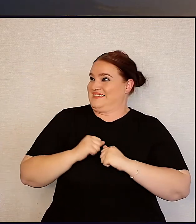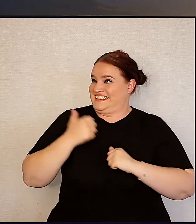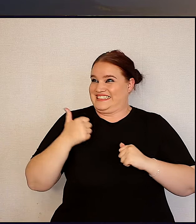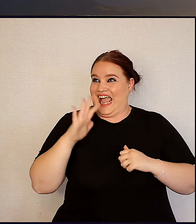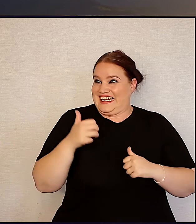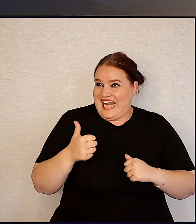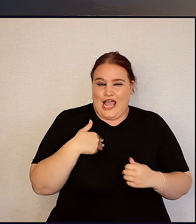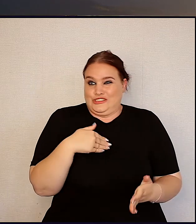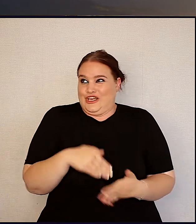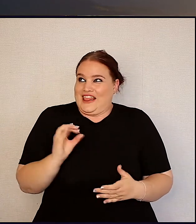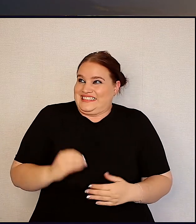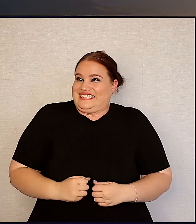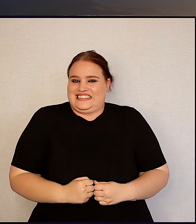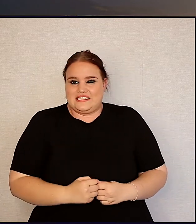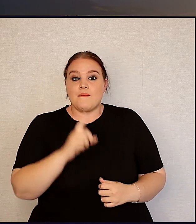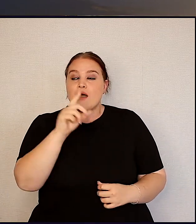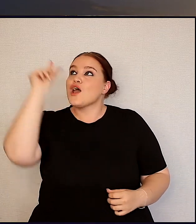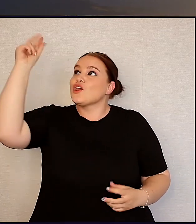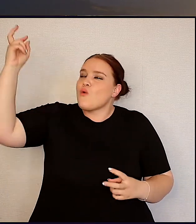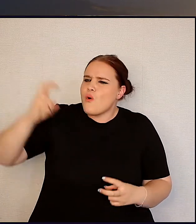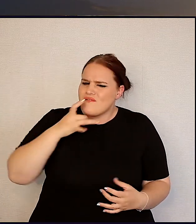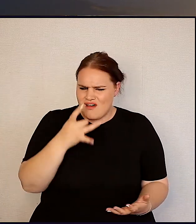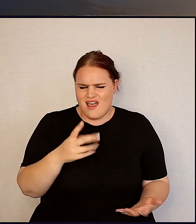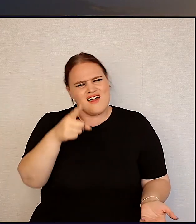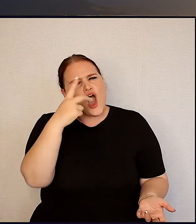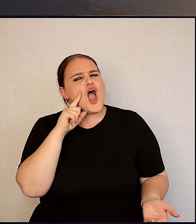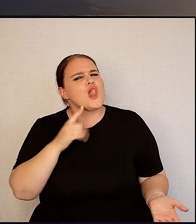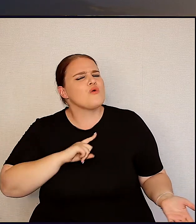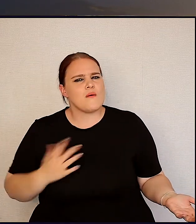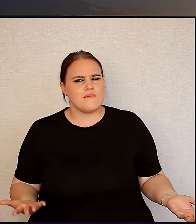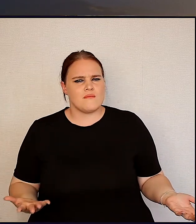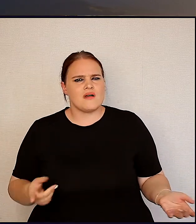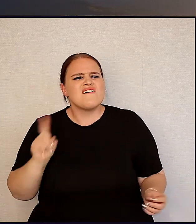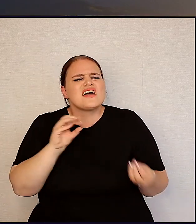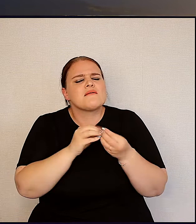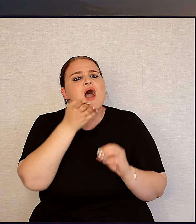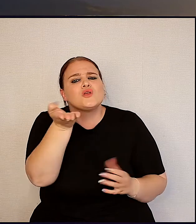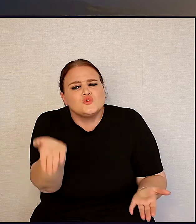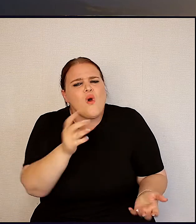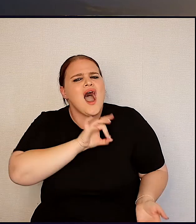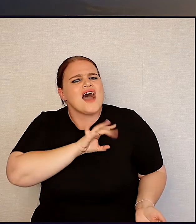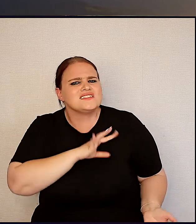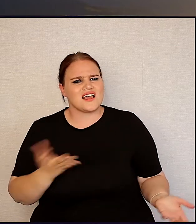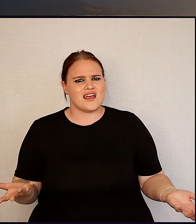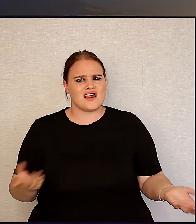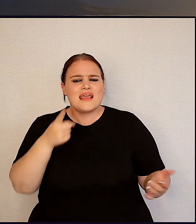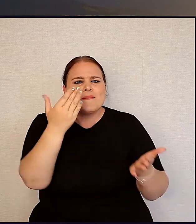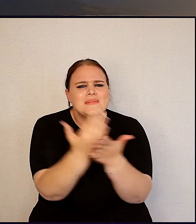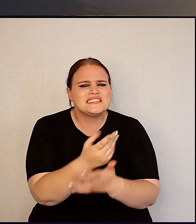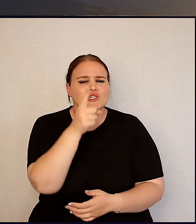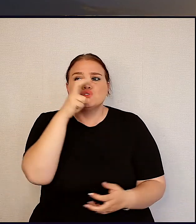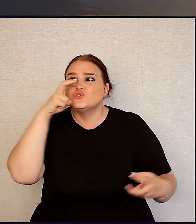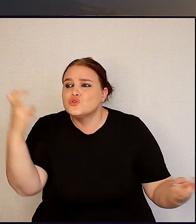vijanden moet sien ons sikkel nie, maar ek kom en die vraag, waarom huil jy? Wat is dit wat jy so hard seer maak, wat is dit wat jy mis, wat